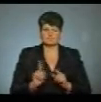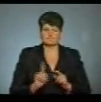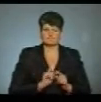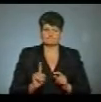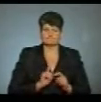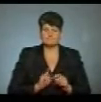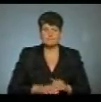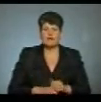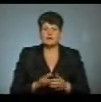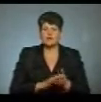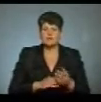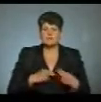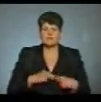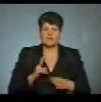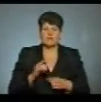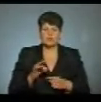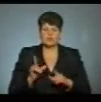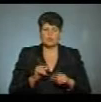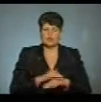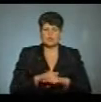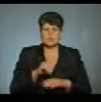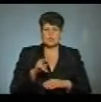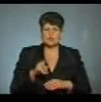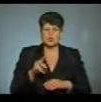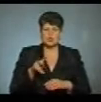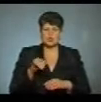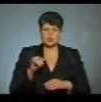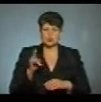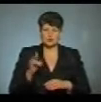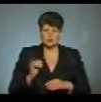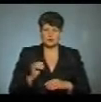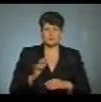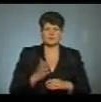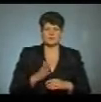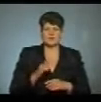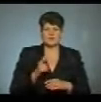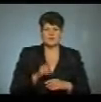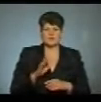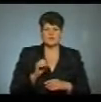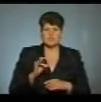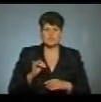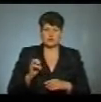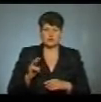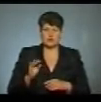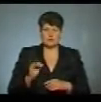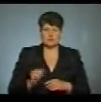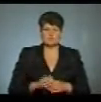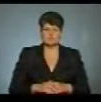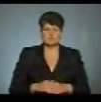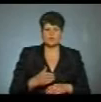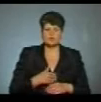Далі працівники Карітасу поїхали на вулицю Злуки до пенсіонерки з інвалідністю Ганни Варшилович. «Ми вас хочемо